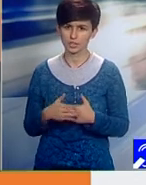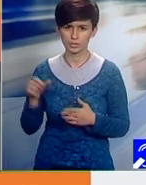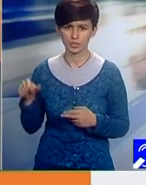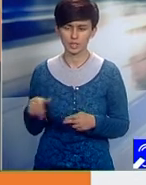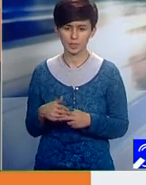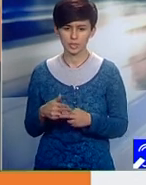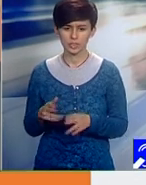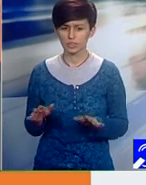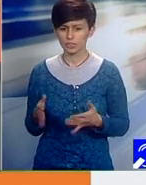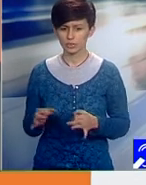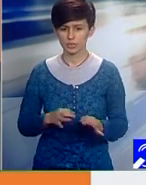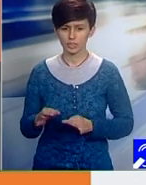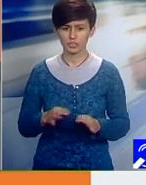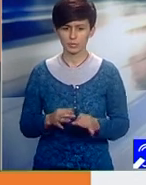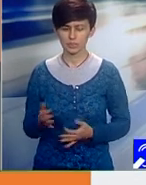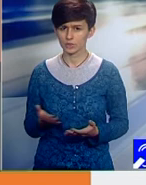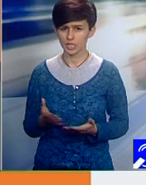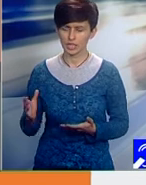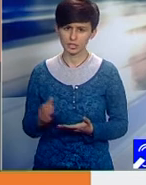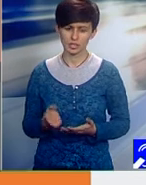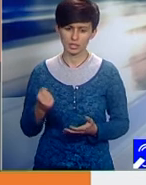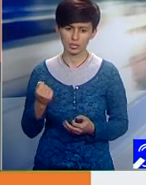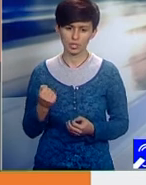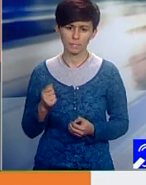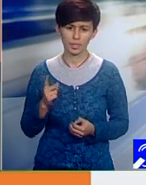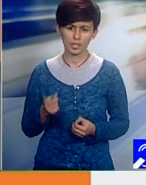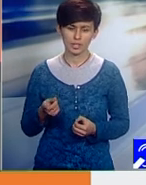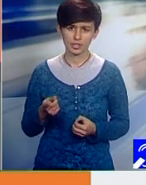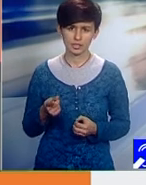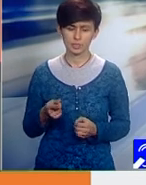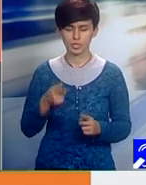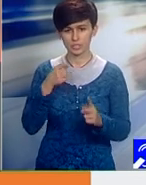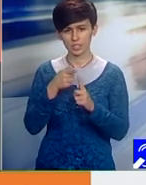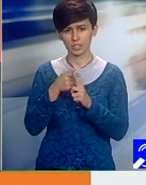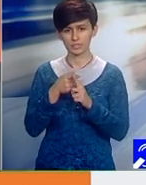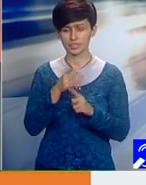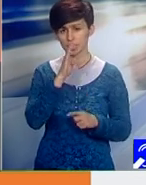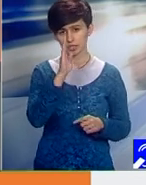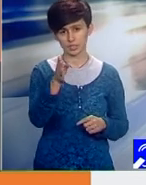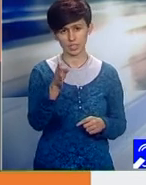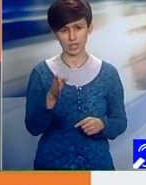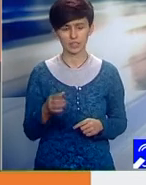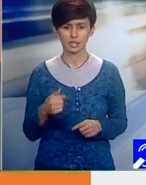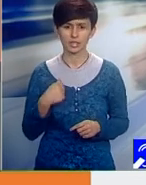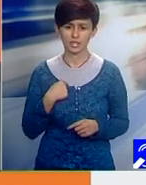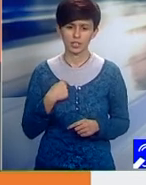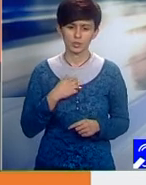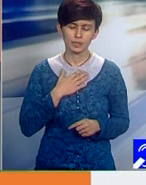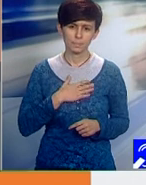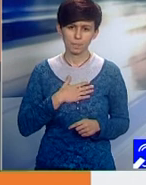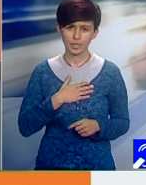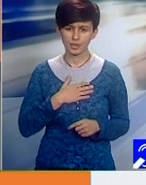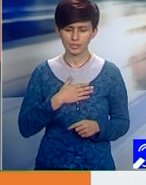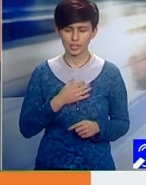și orice măsură care s-ar lua, ar trebui să-i vizeze în mod direct, mi-aș permite să contrazic,